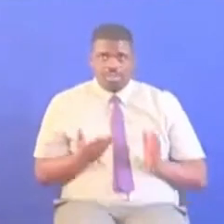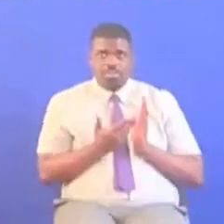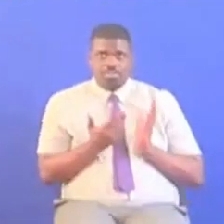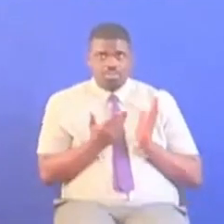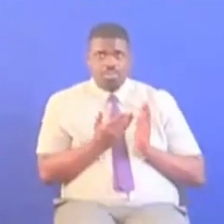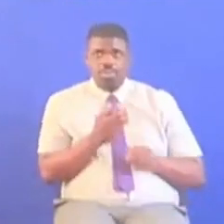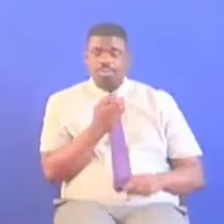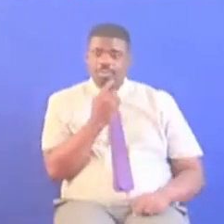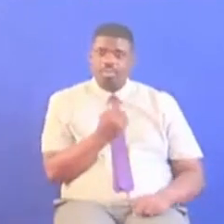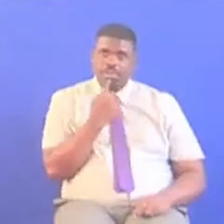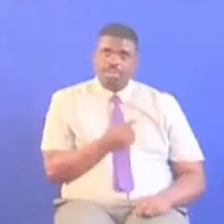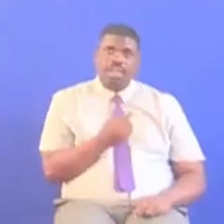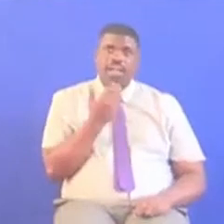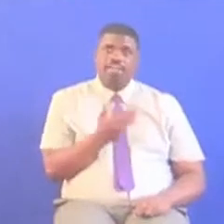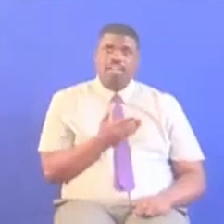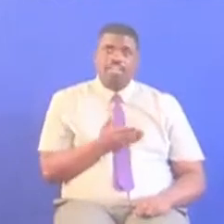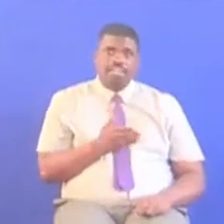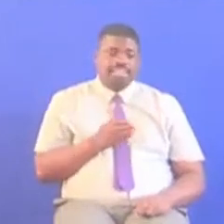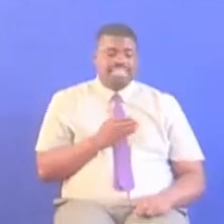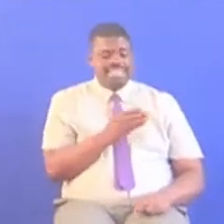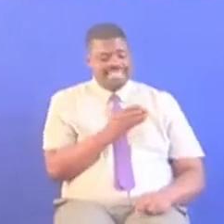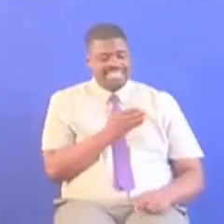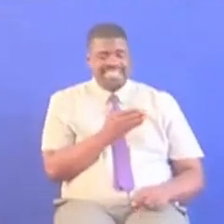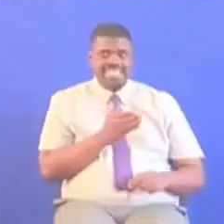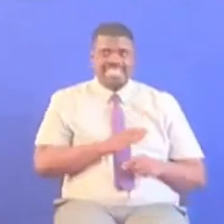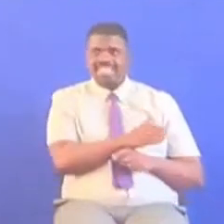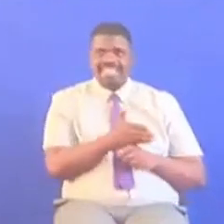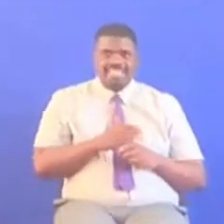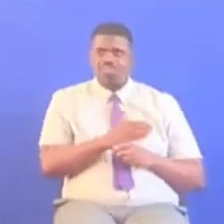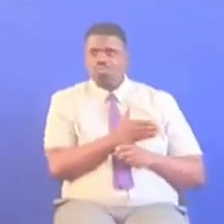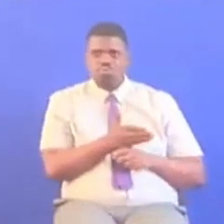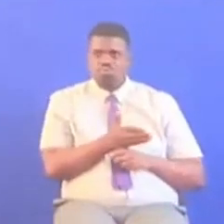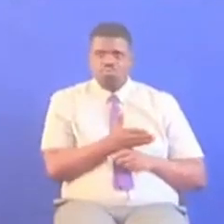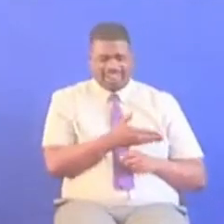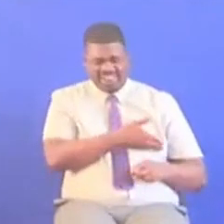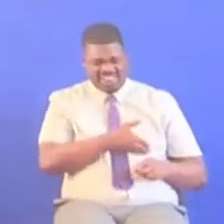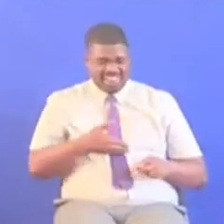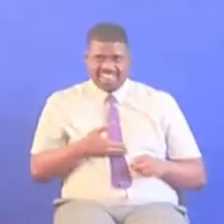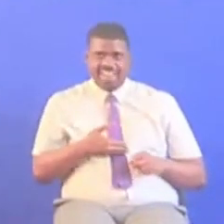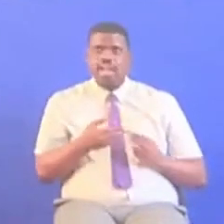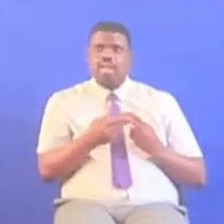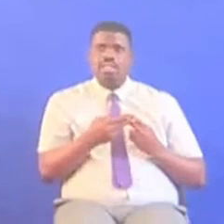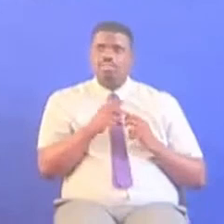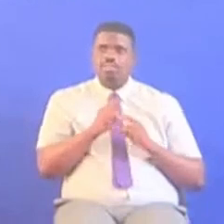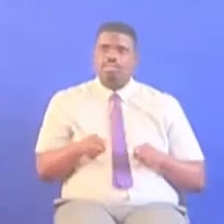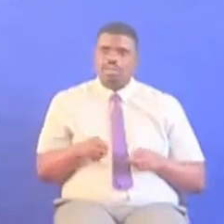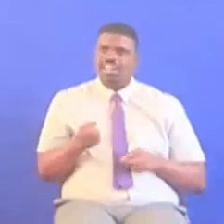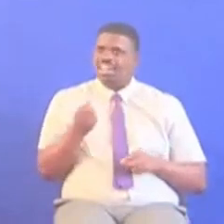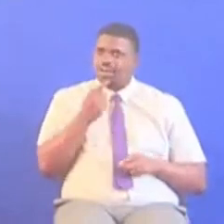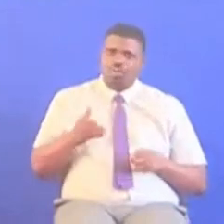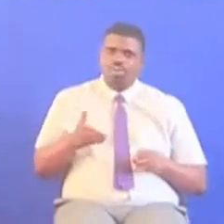Haka sema ni yafadhali kisu cha daktali Kinachopasua ngozi kwa lengola kuponya Kuliko dawa ya kuondoa